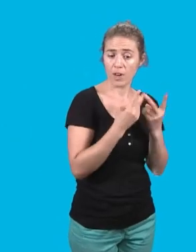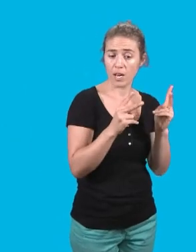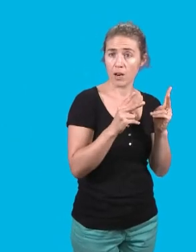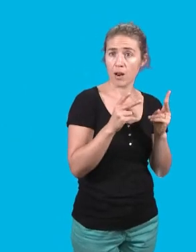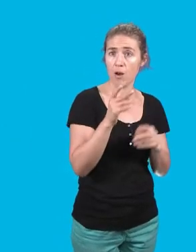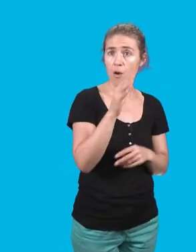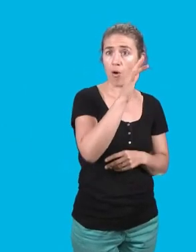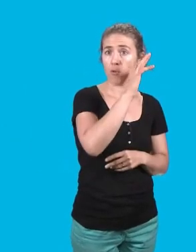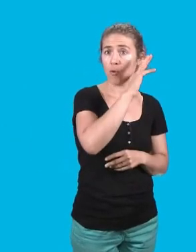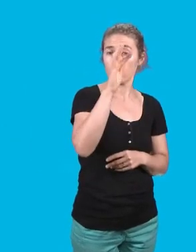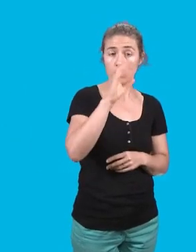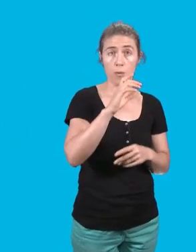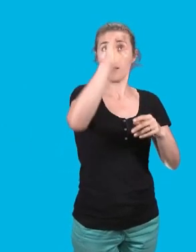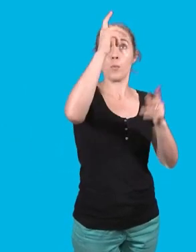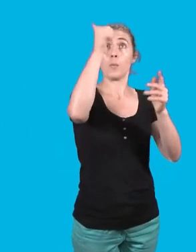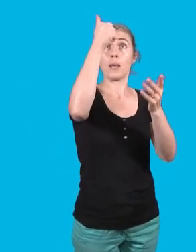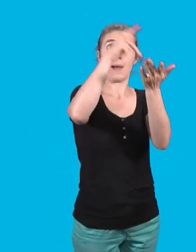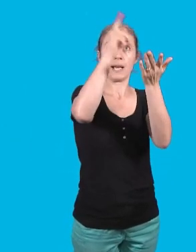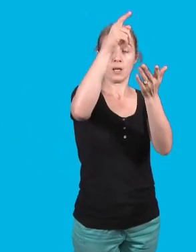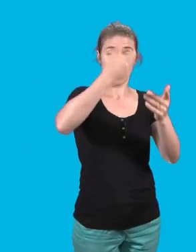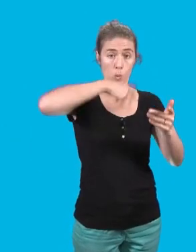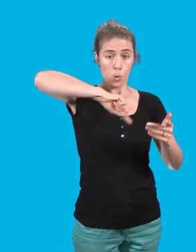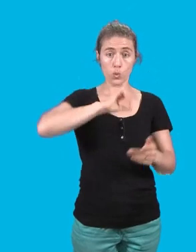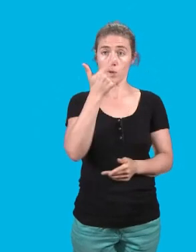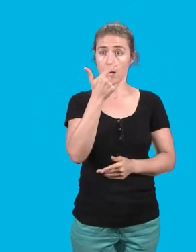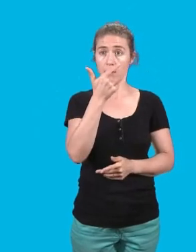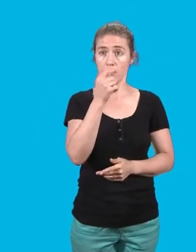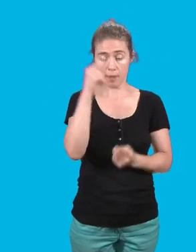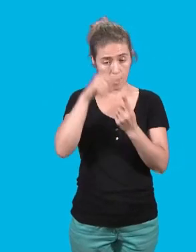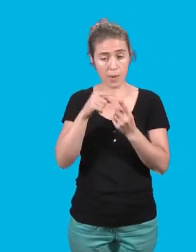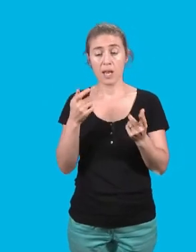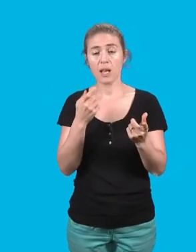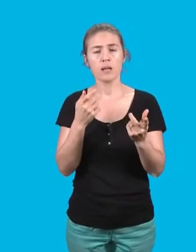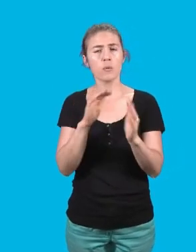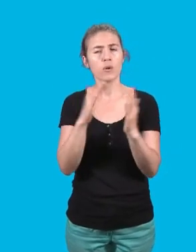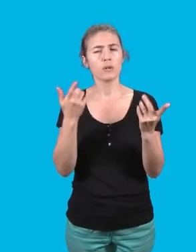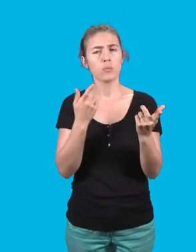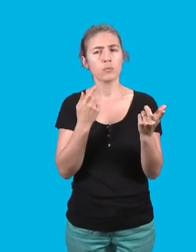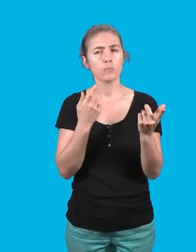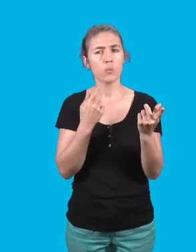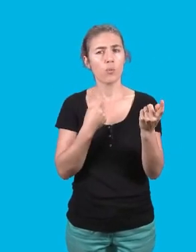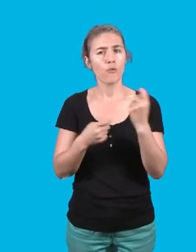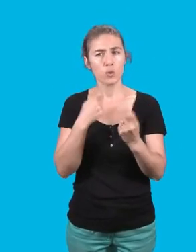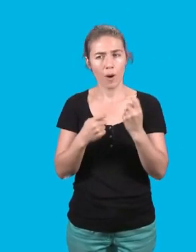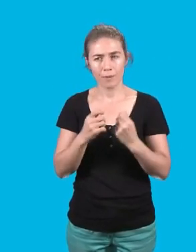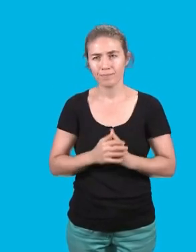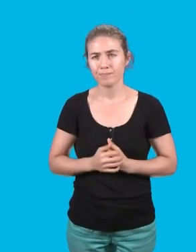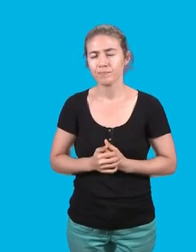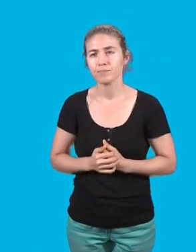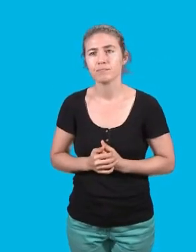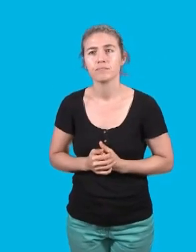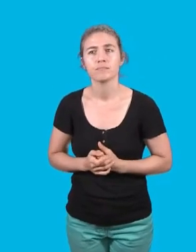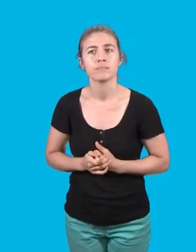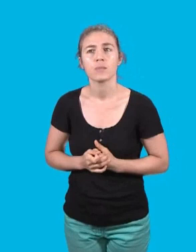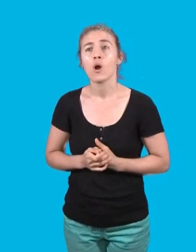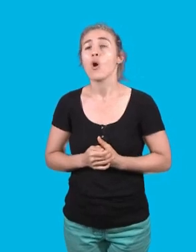fréquentation d'une exposition provisoire. Eh bien, dans le même temps, à Nantes, nous avons triplé les ateliers